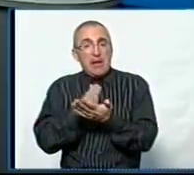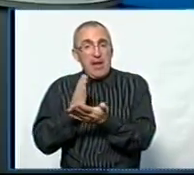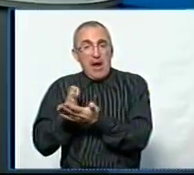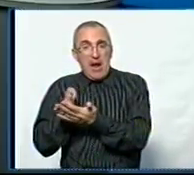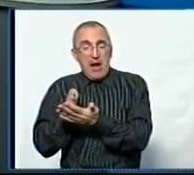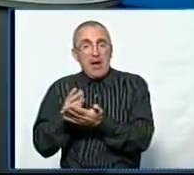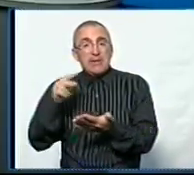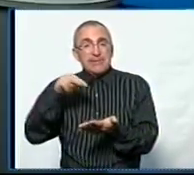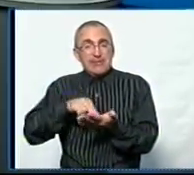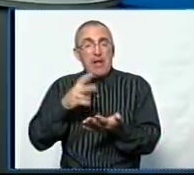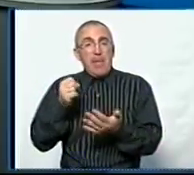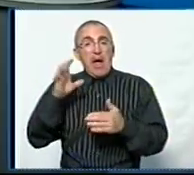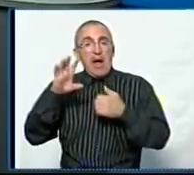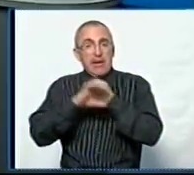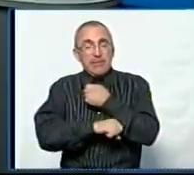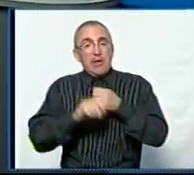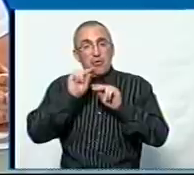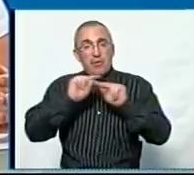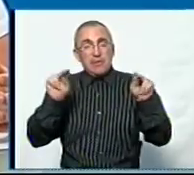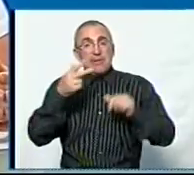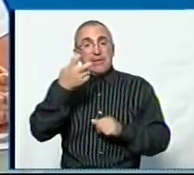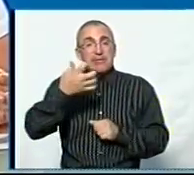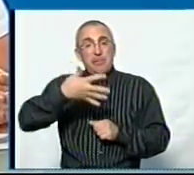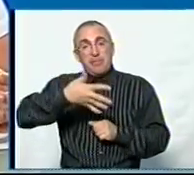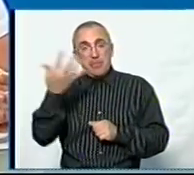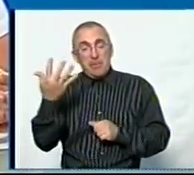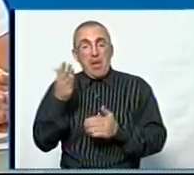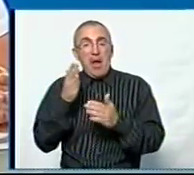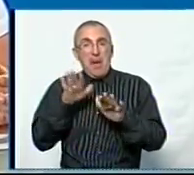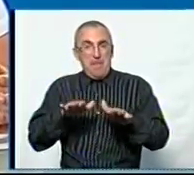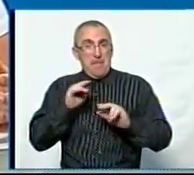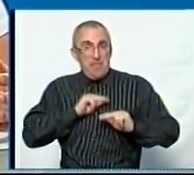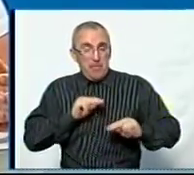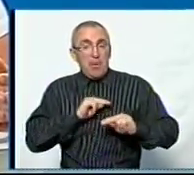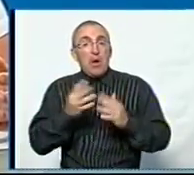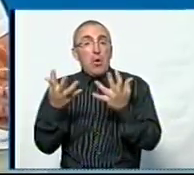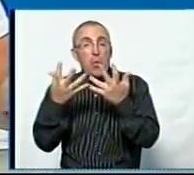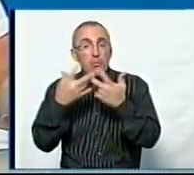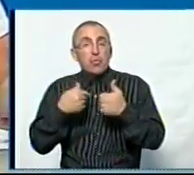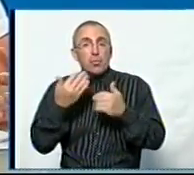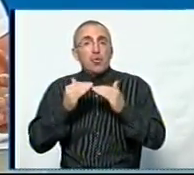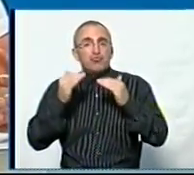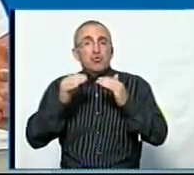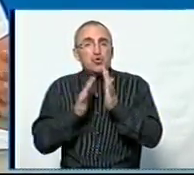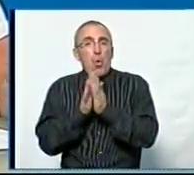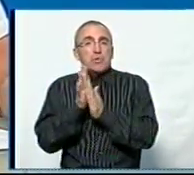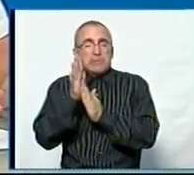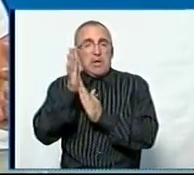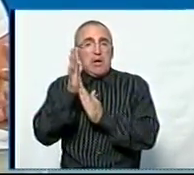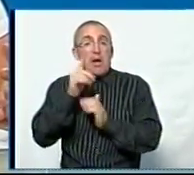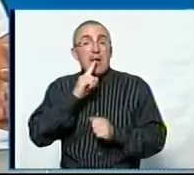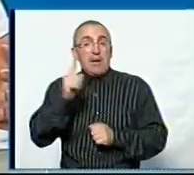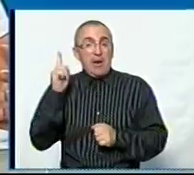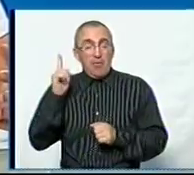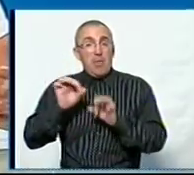станом на кінець навчального року, 355 вакансій. Їх кількість з кожним роком зростає. Наприклад, рік